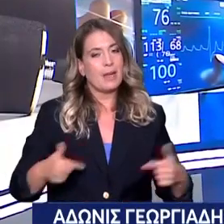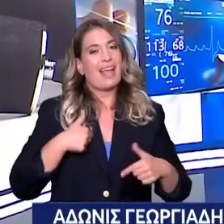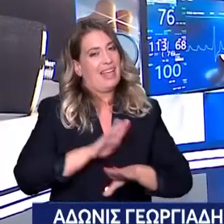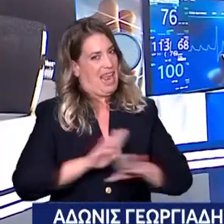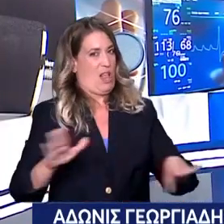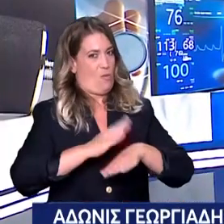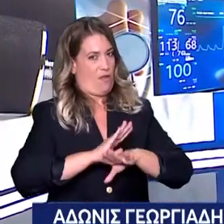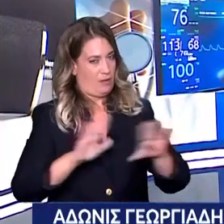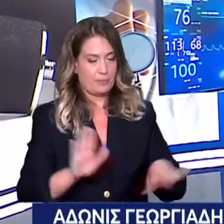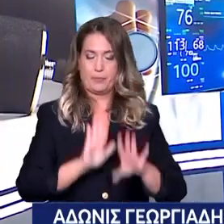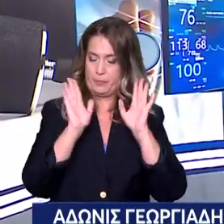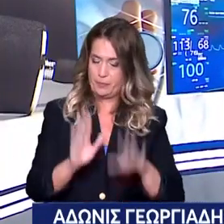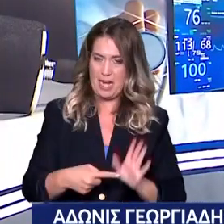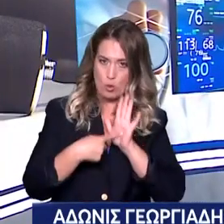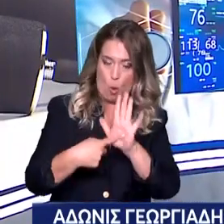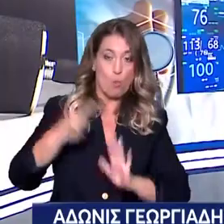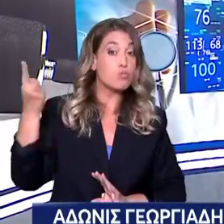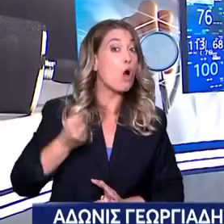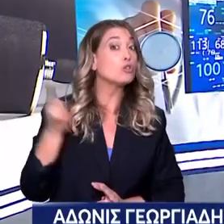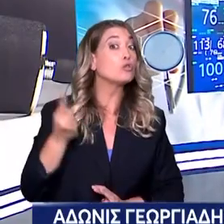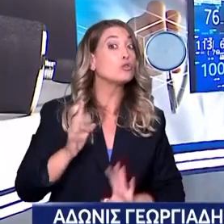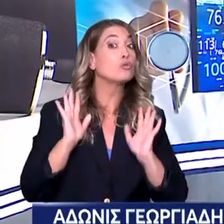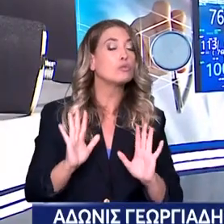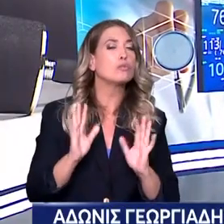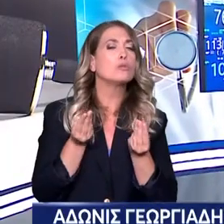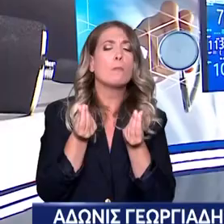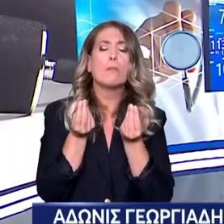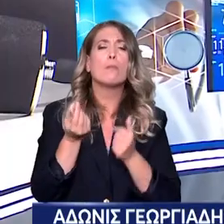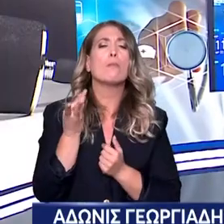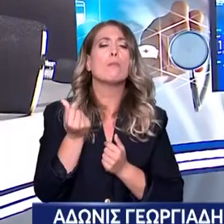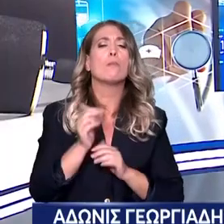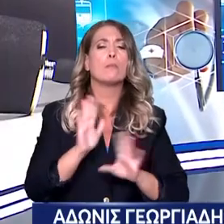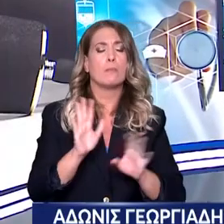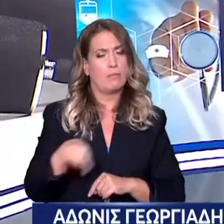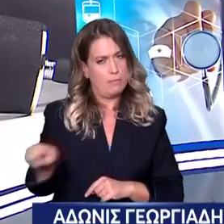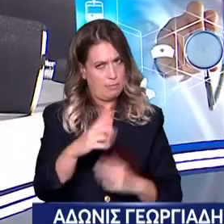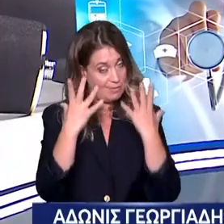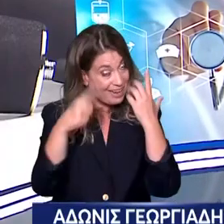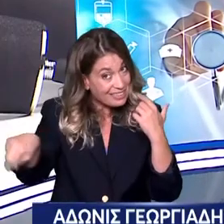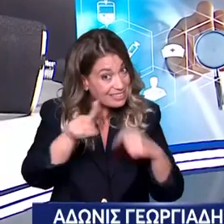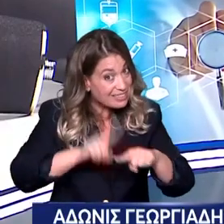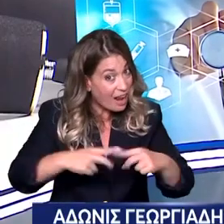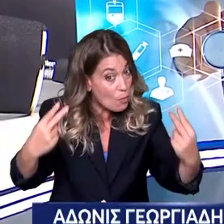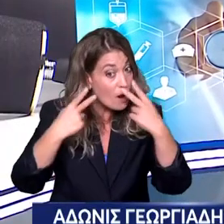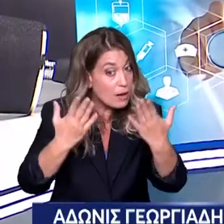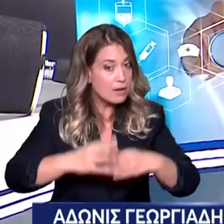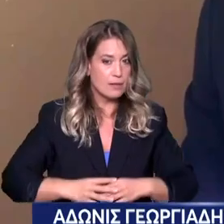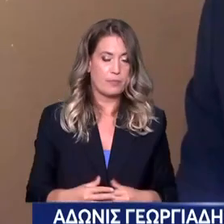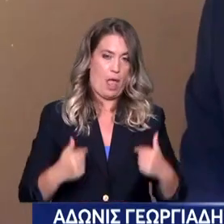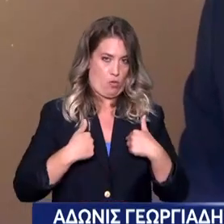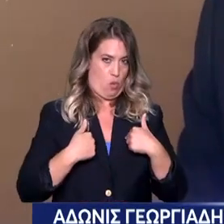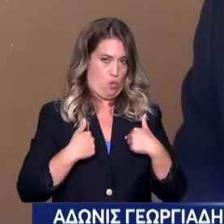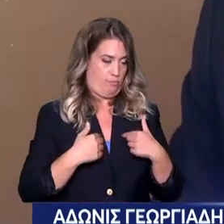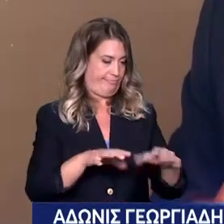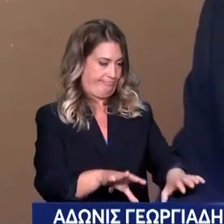ένα μετρήσιμο λοιπόν νούμερο, να πούμε και ένα μετρήσιμο νούμερο, επειδή ακούει τον κύριο Γιαννάκο που το λέει και δεν το ξέρει. Όταν έλαβα το Υπουργείο έκανα μια